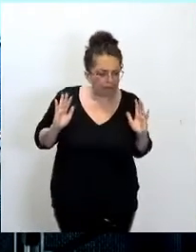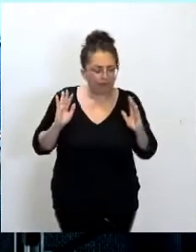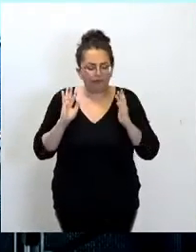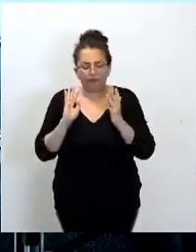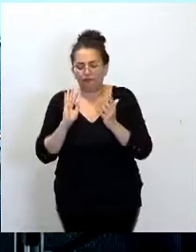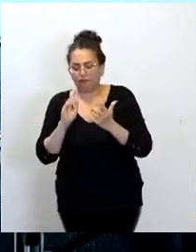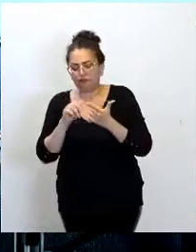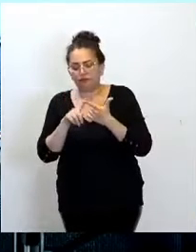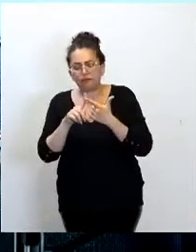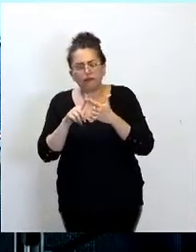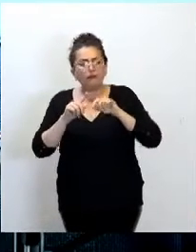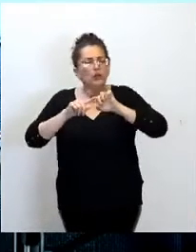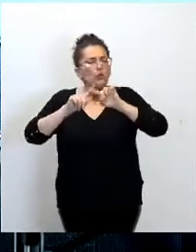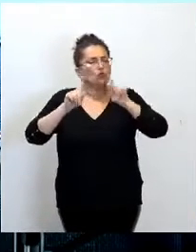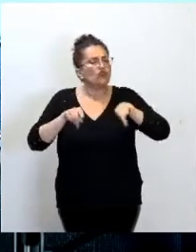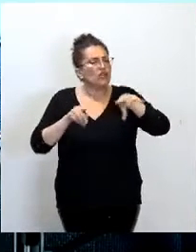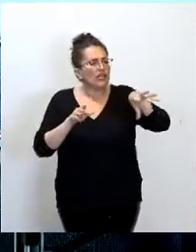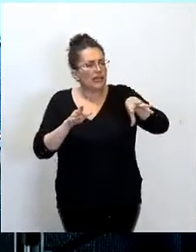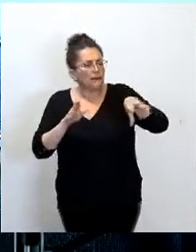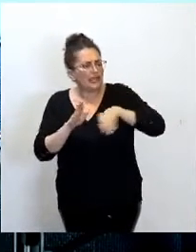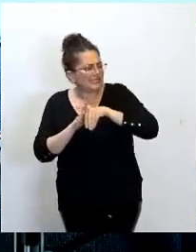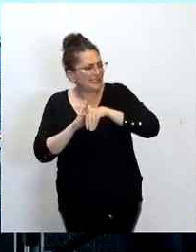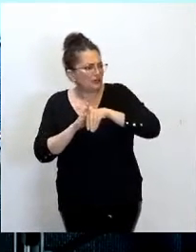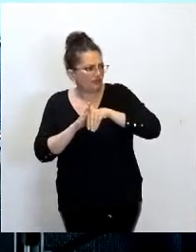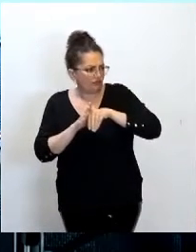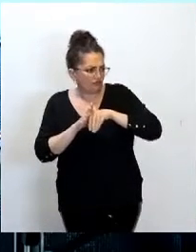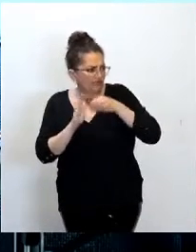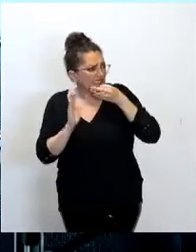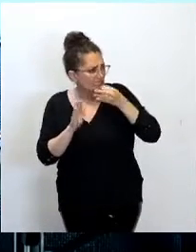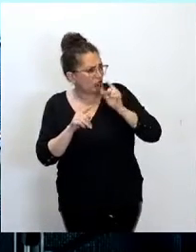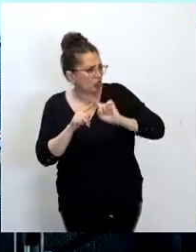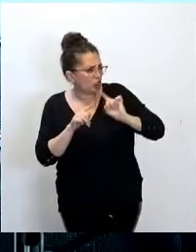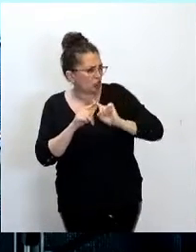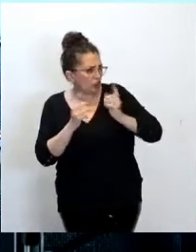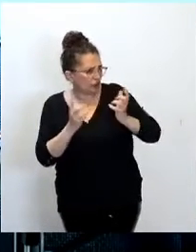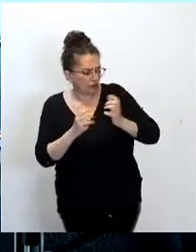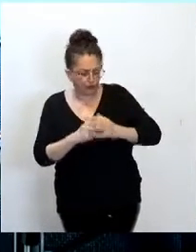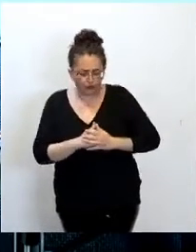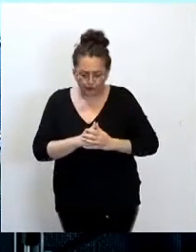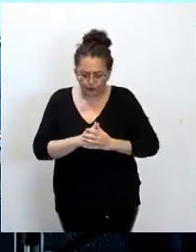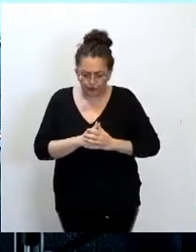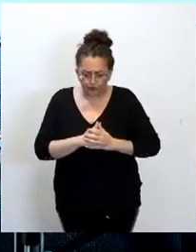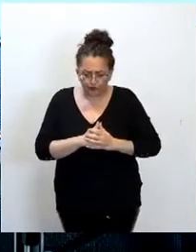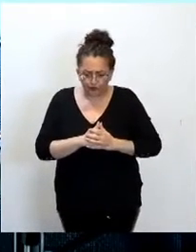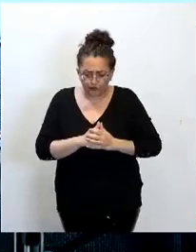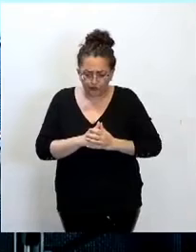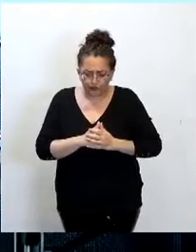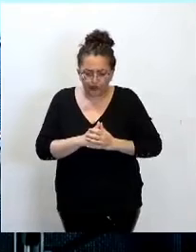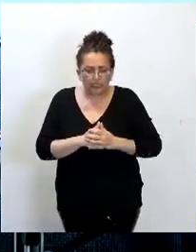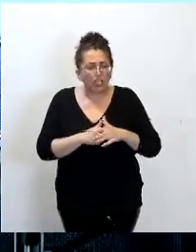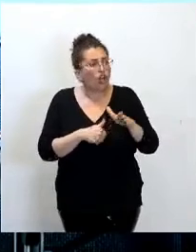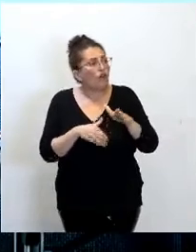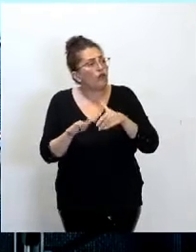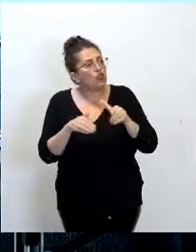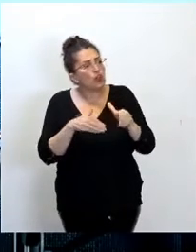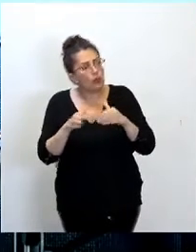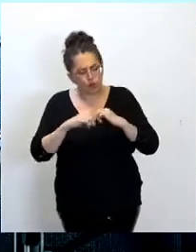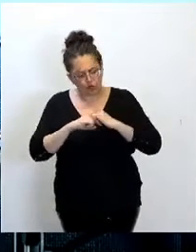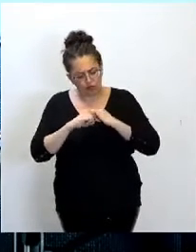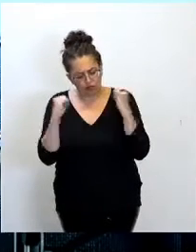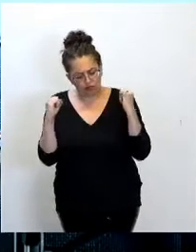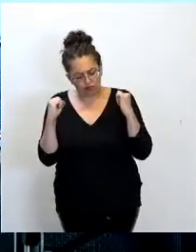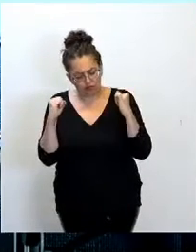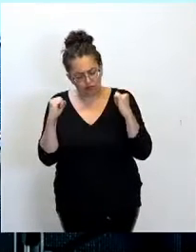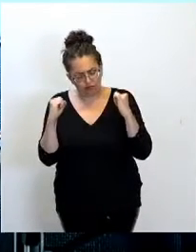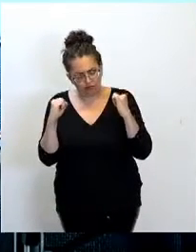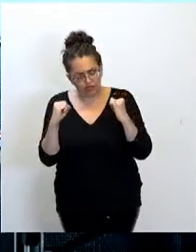ce budget participatif, j'ai aussi des remarques. La première, c'est que vous avez fait de la démocratie participative